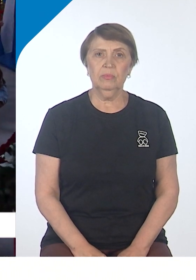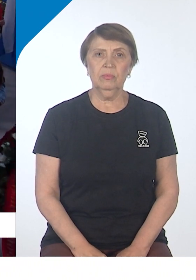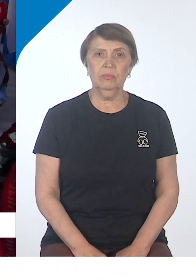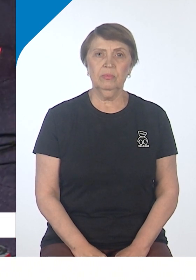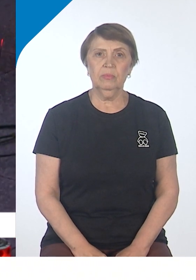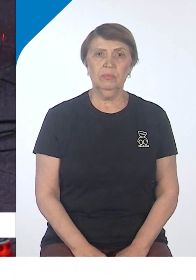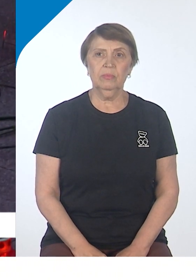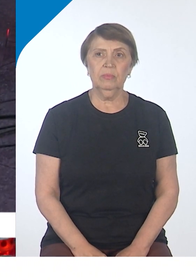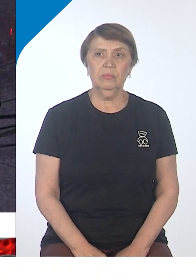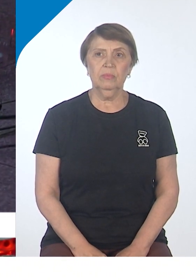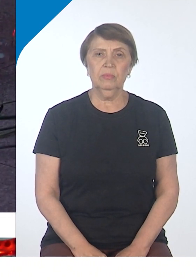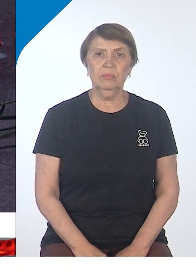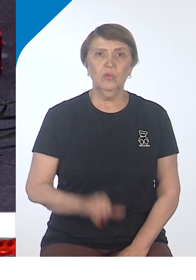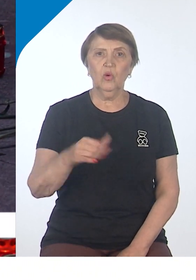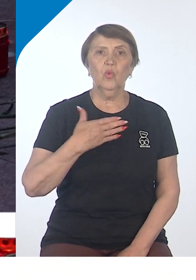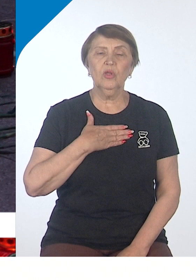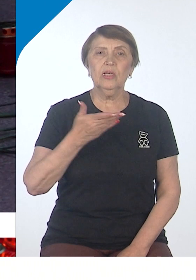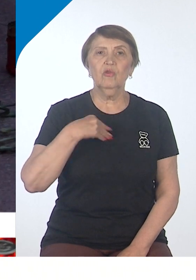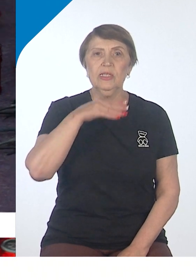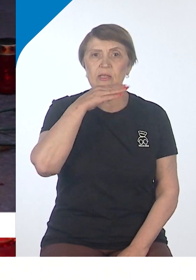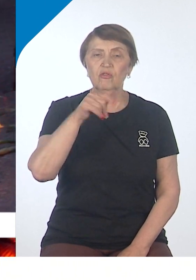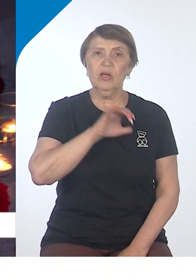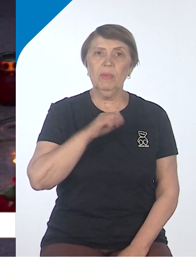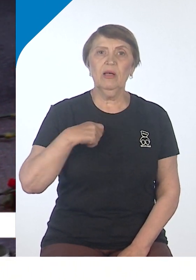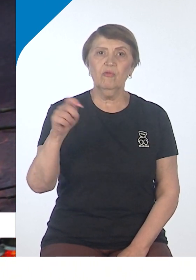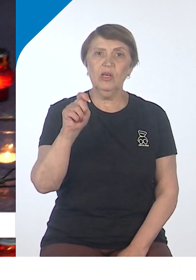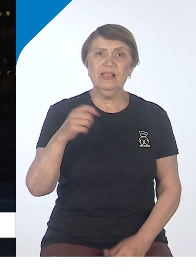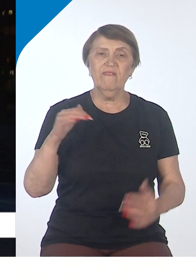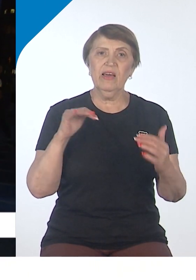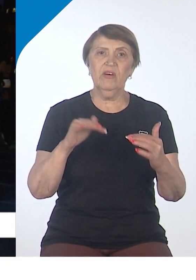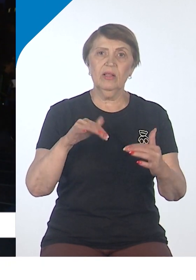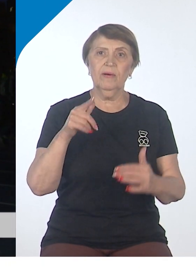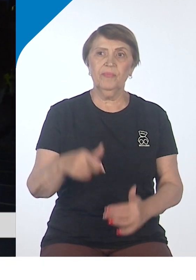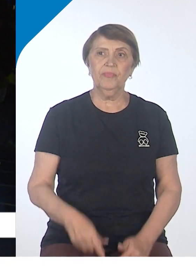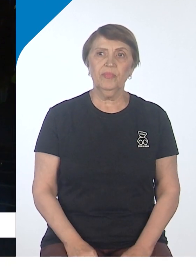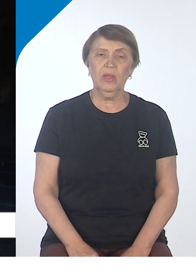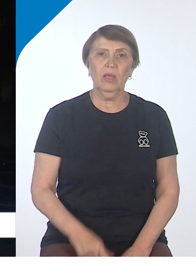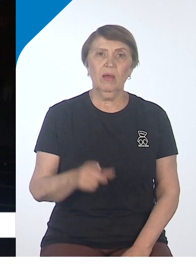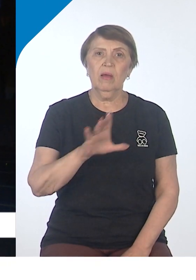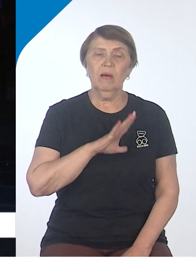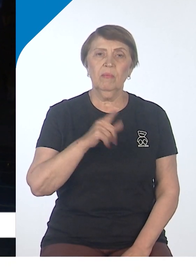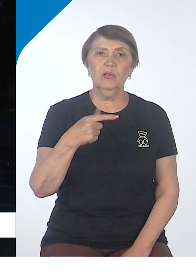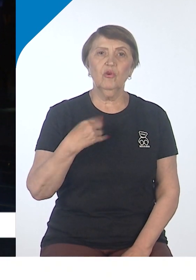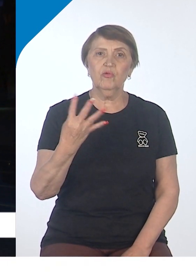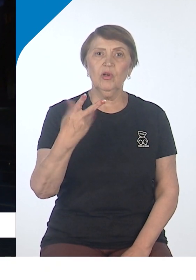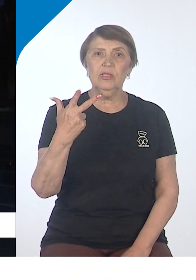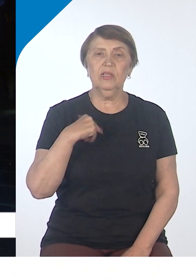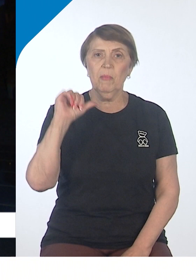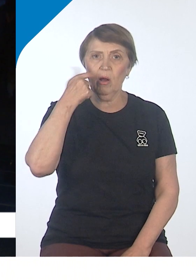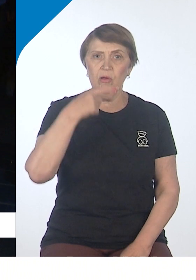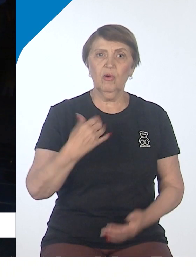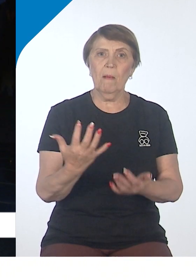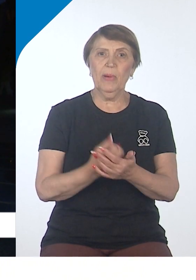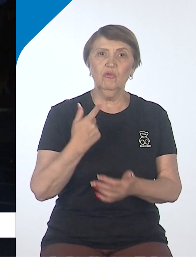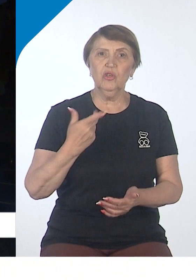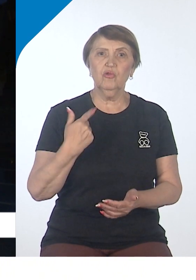Мы с сыном пришли, он с дедушкой воевал. Ну, мимо пройти просто не смогли. Он воевал в Сталинграде в 43-м году, получил контузию.